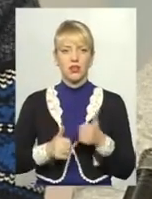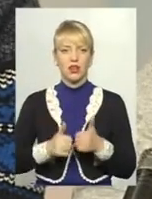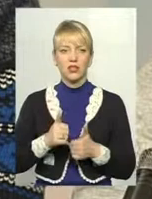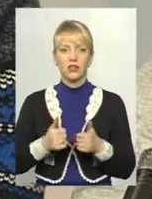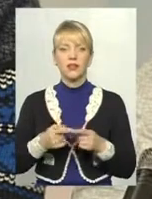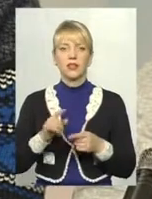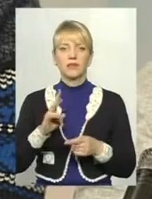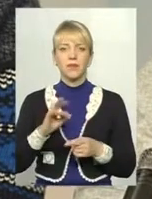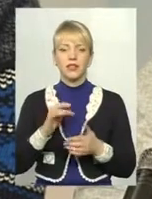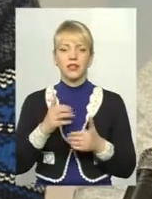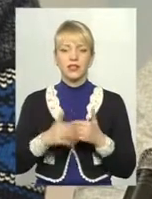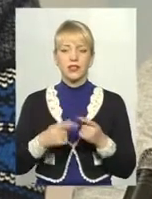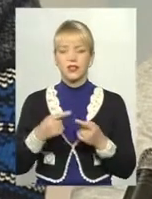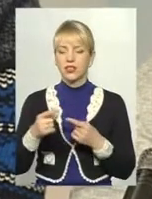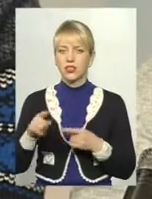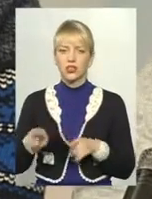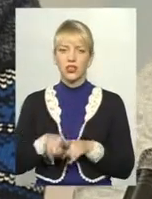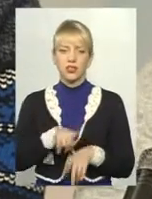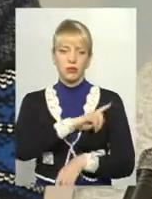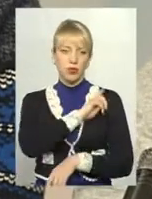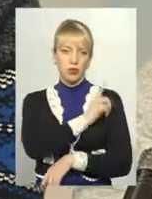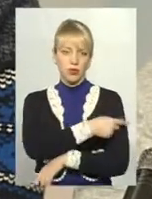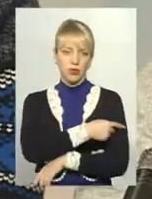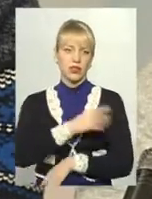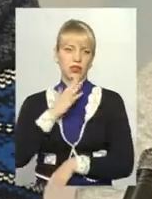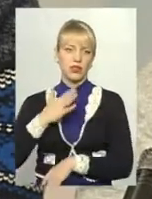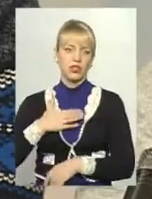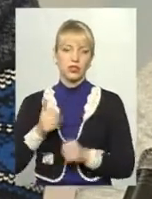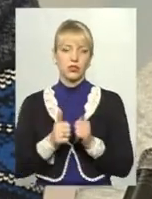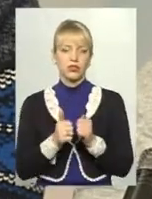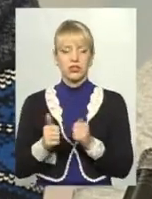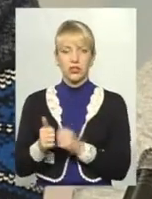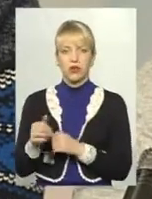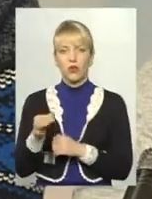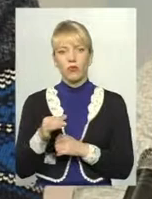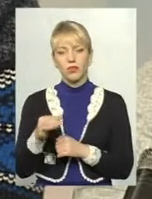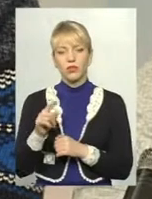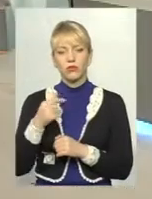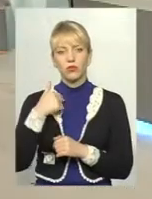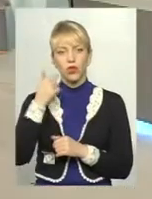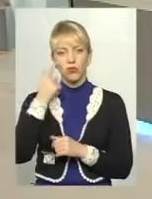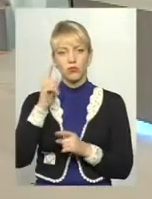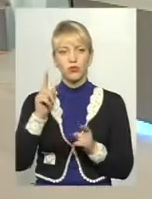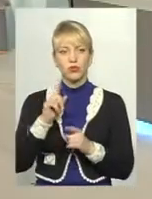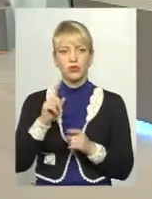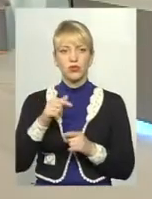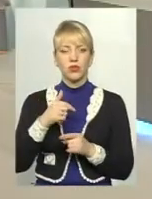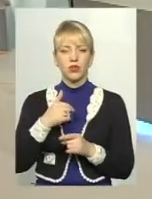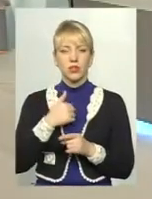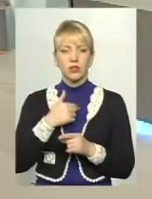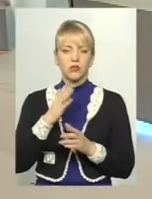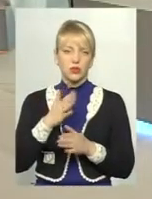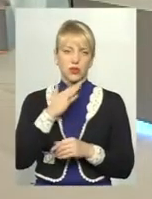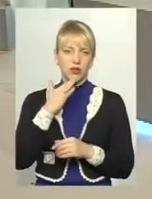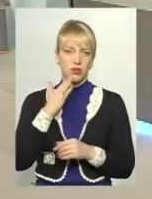серед інших вже таких потужних наших сусідніх областей. Тому я думаю, що в нас все попереду, і ми ще не один раз